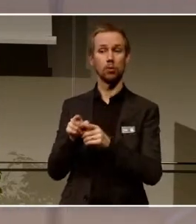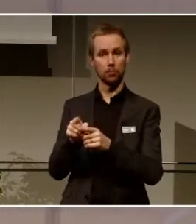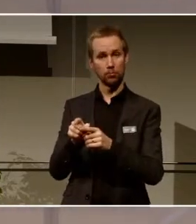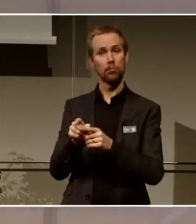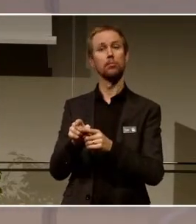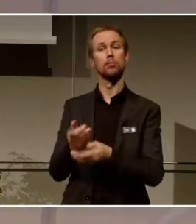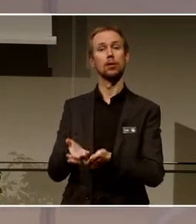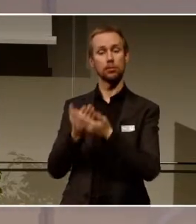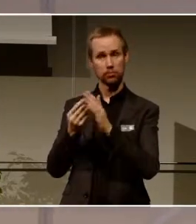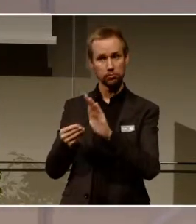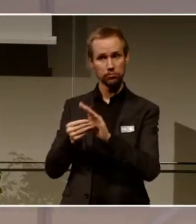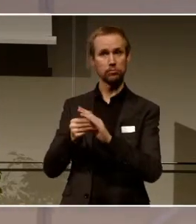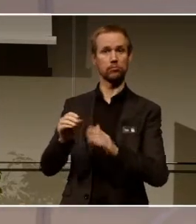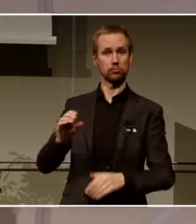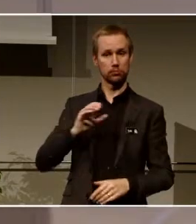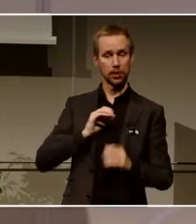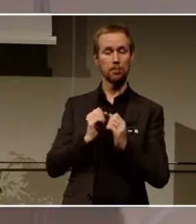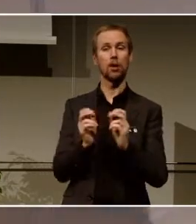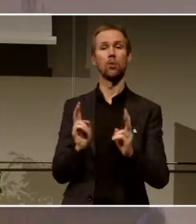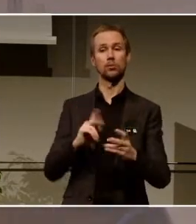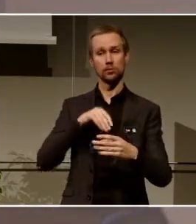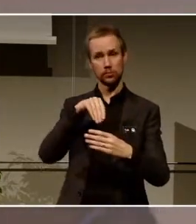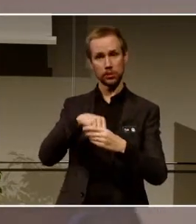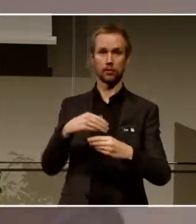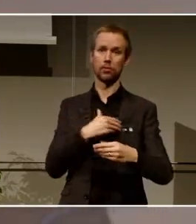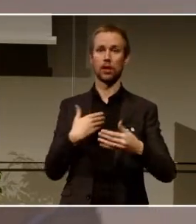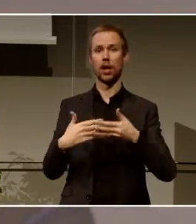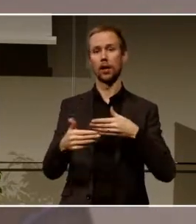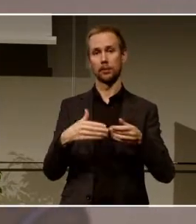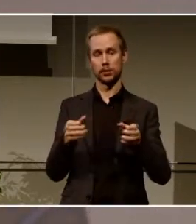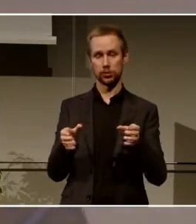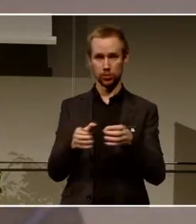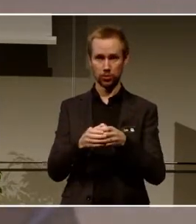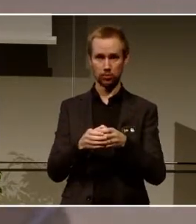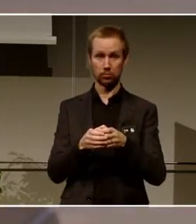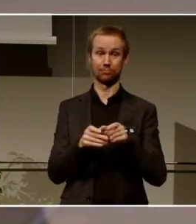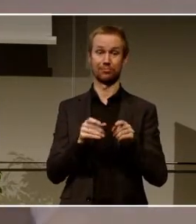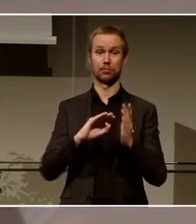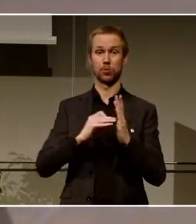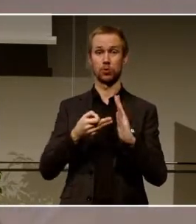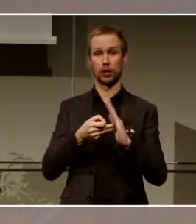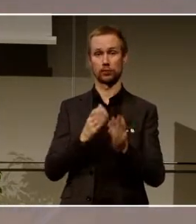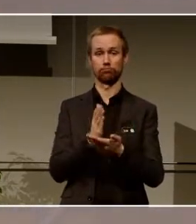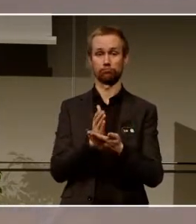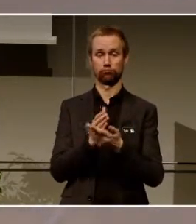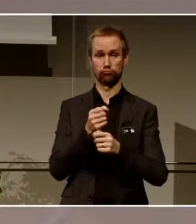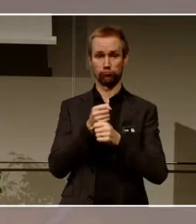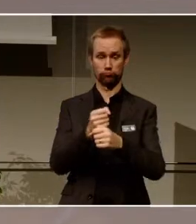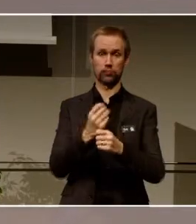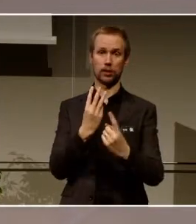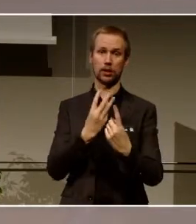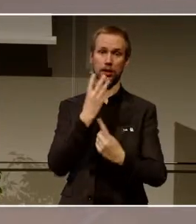Men är också med i arbetsgruppen som driver det. Och projektet är på tre år. Men det är också